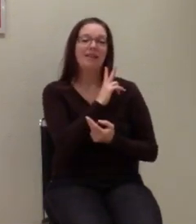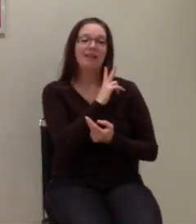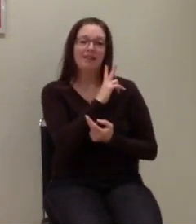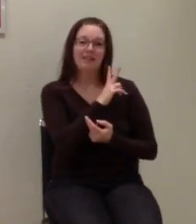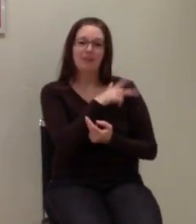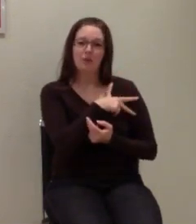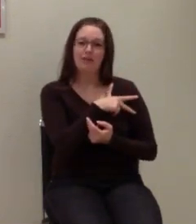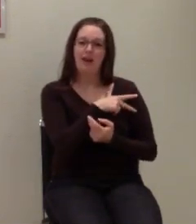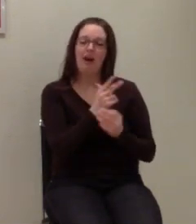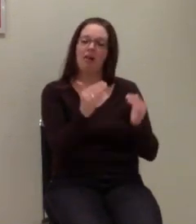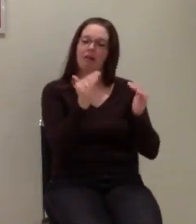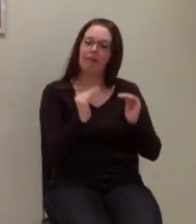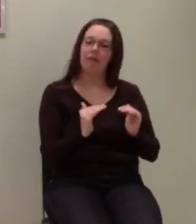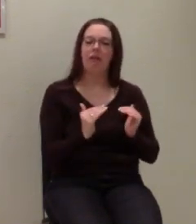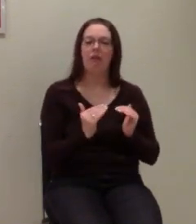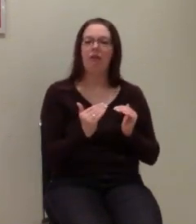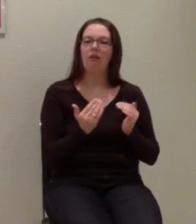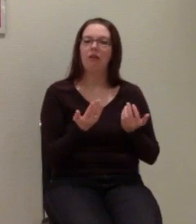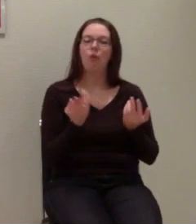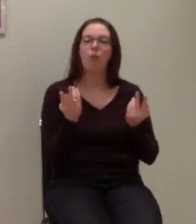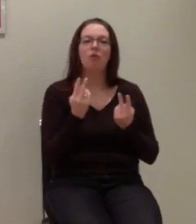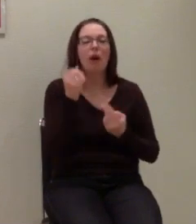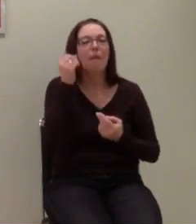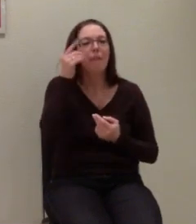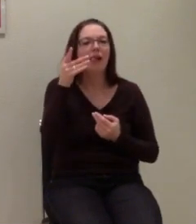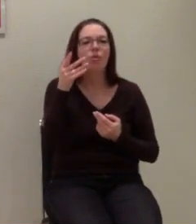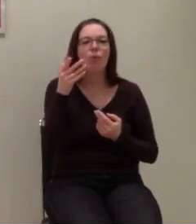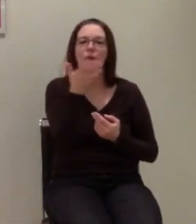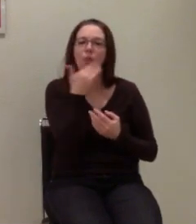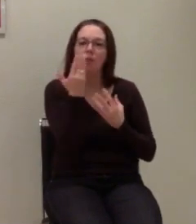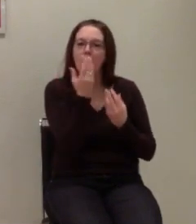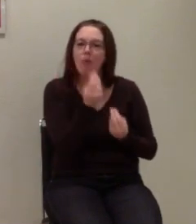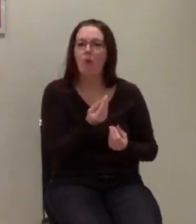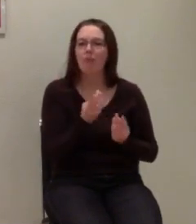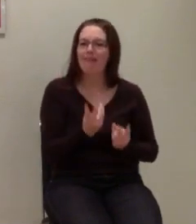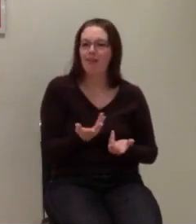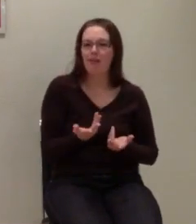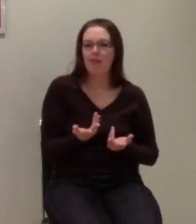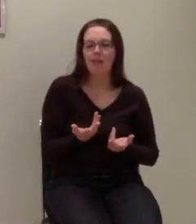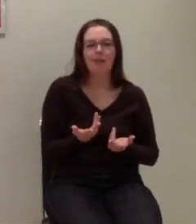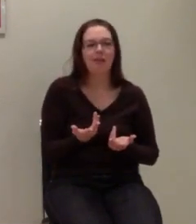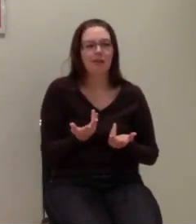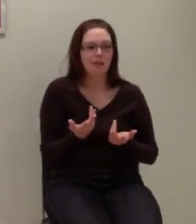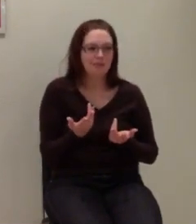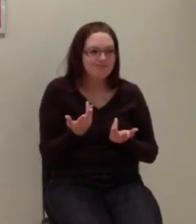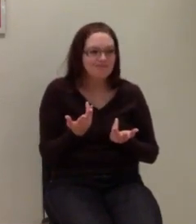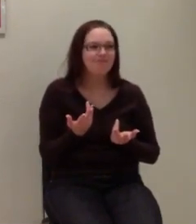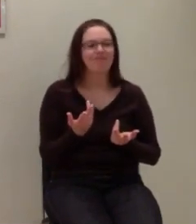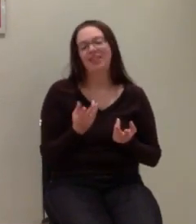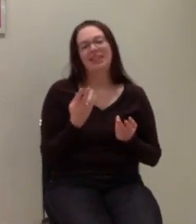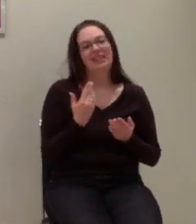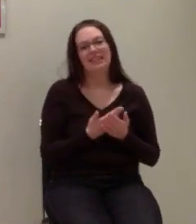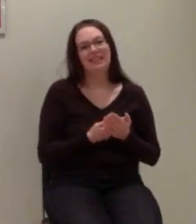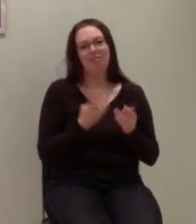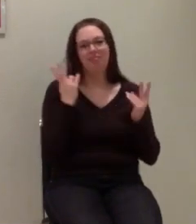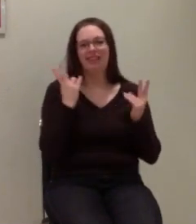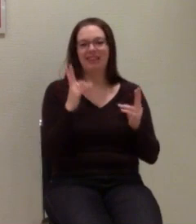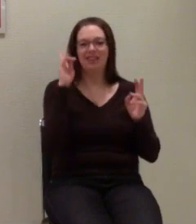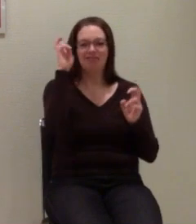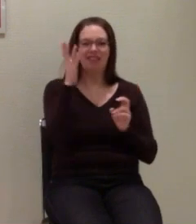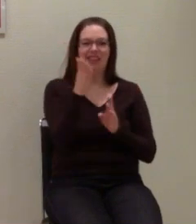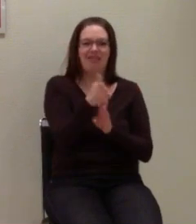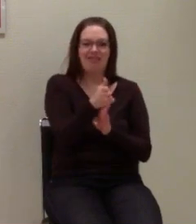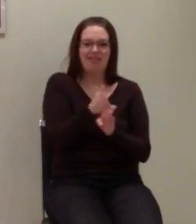bildungsferne Schichten oder so und ich glaube in dem Moment kannst du das nicht mehr trennen. Jetzt